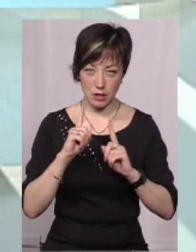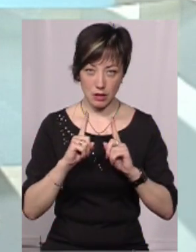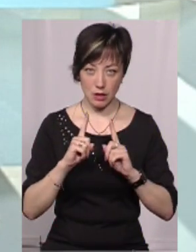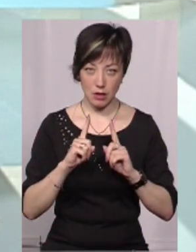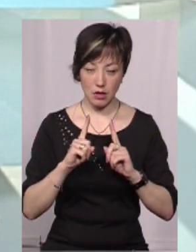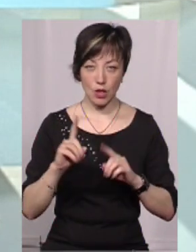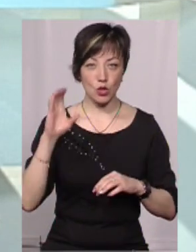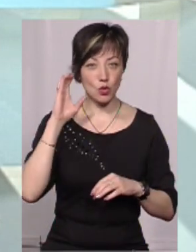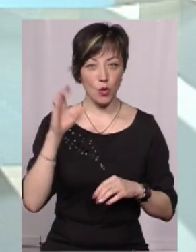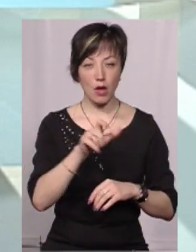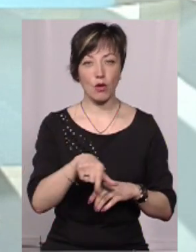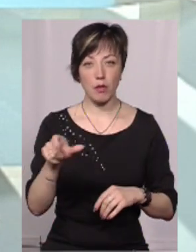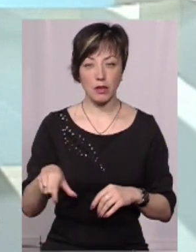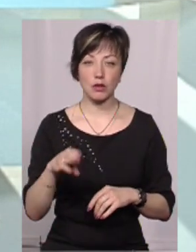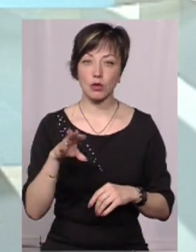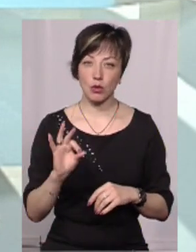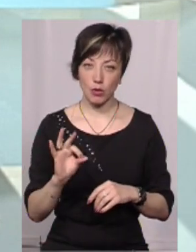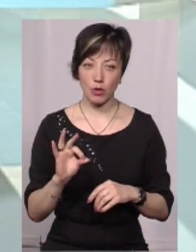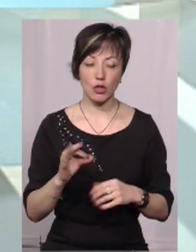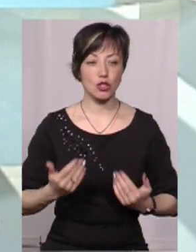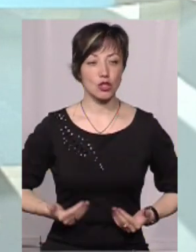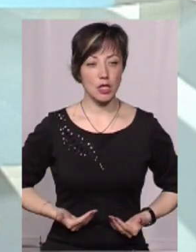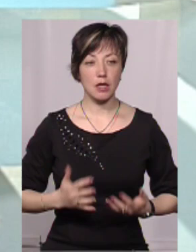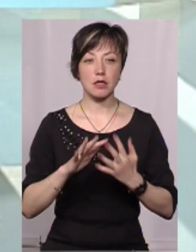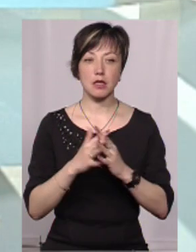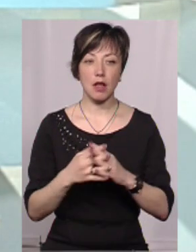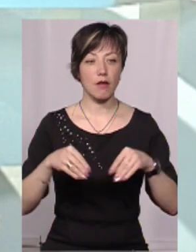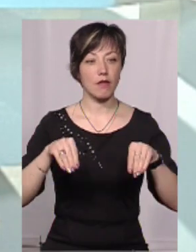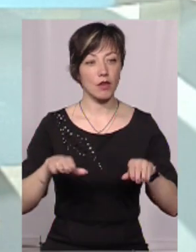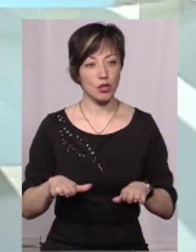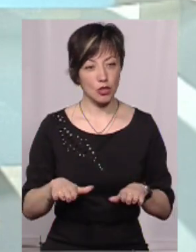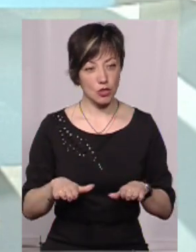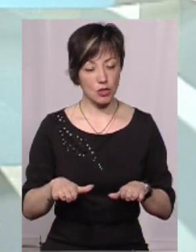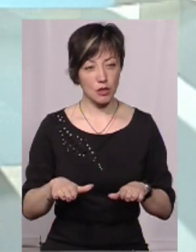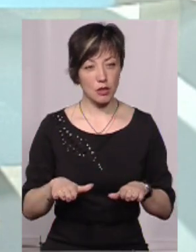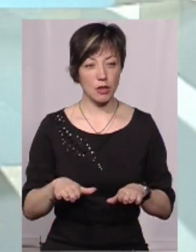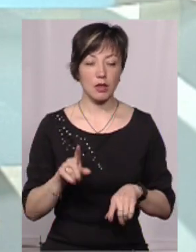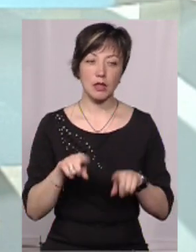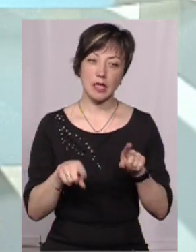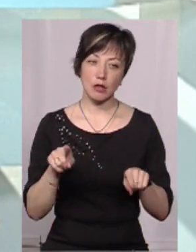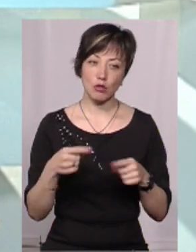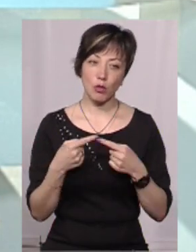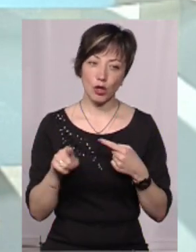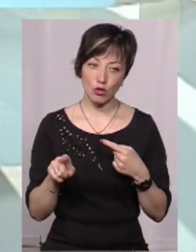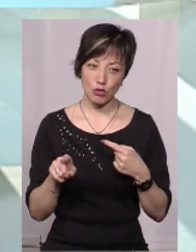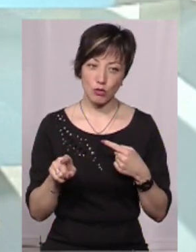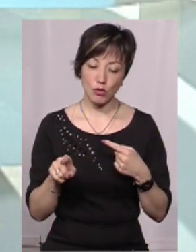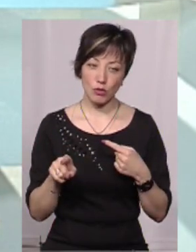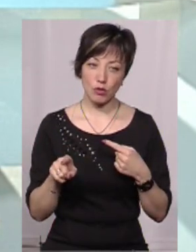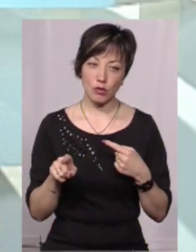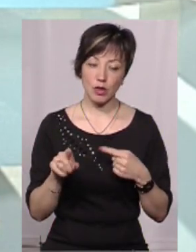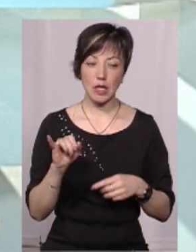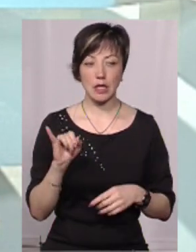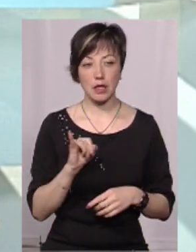таке громадське слухання, то жителі села вирішили дещо по-іншому, і